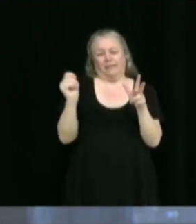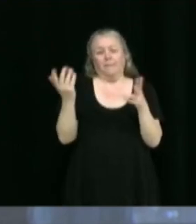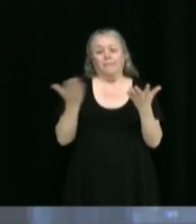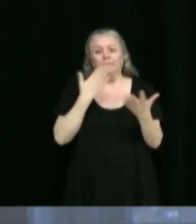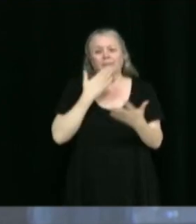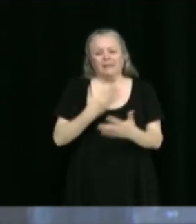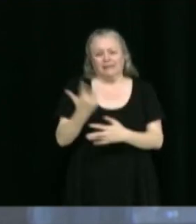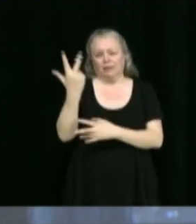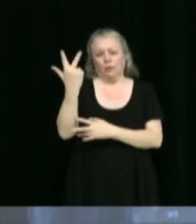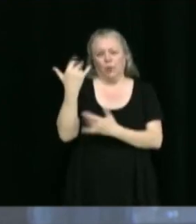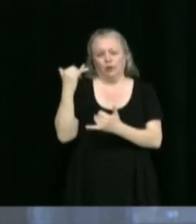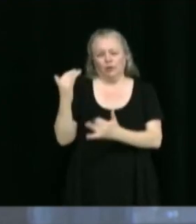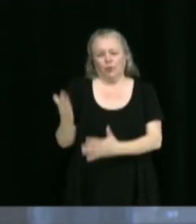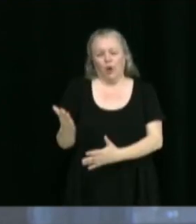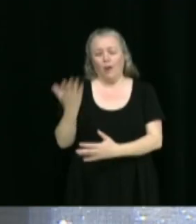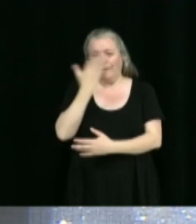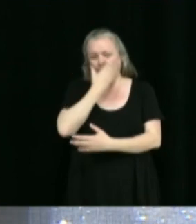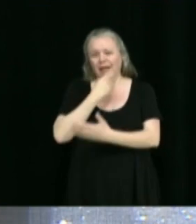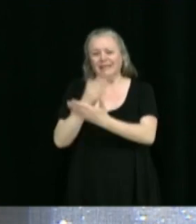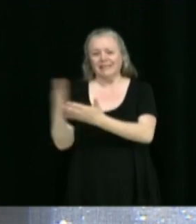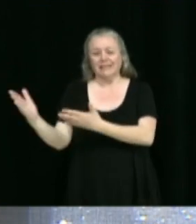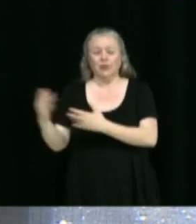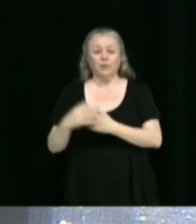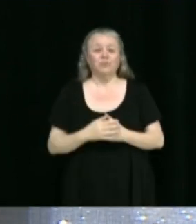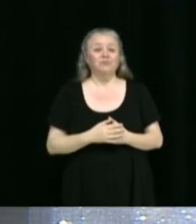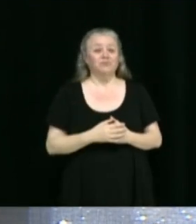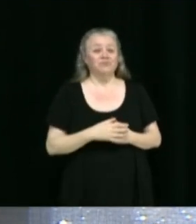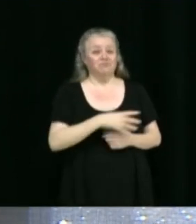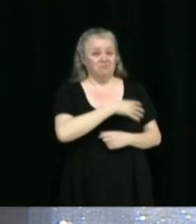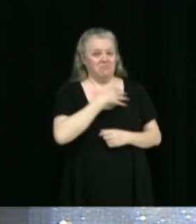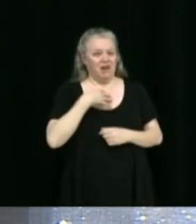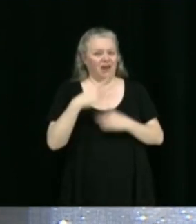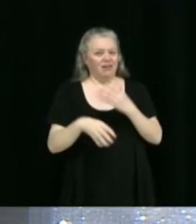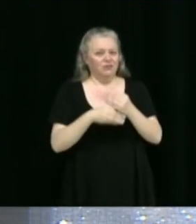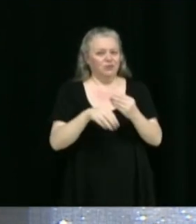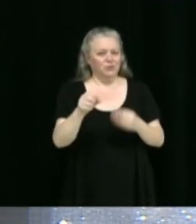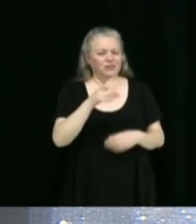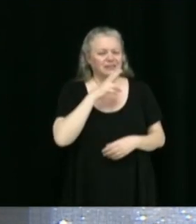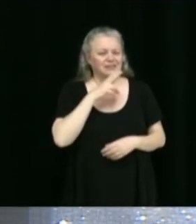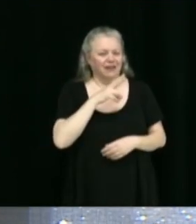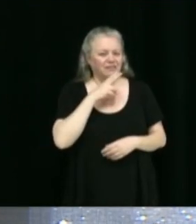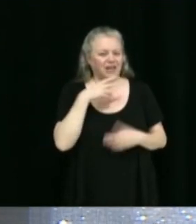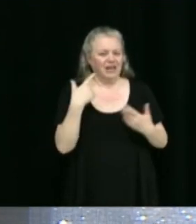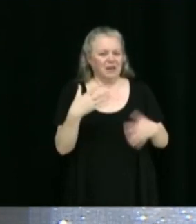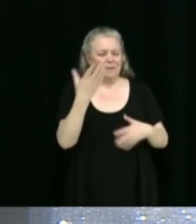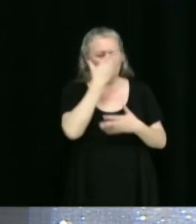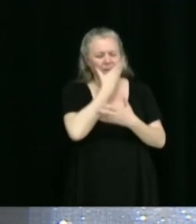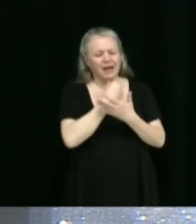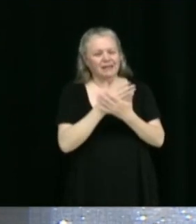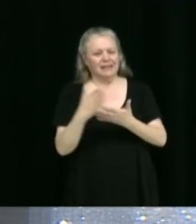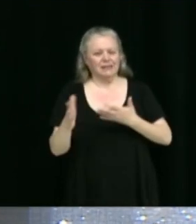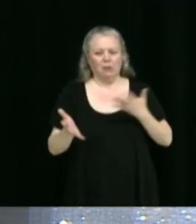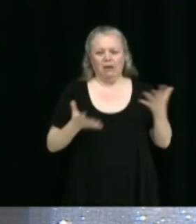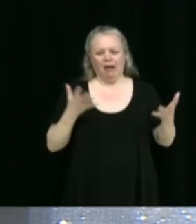joueurs pour ces belles saisons. En effet, une saison enlevante qu'on a eue puis les joueurs ont de quoi être fiers.